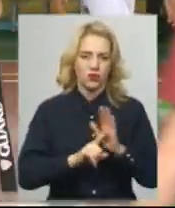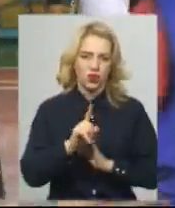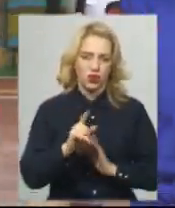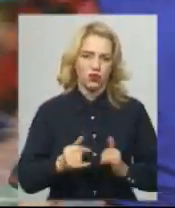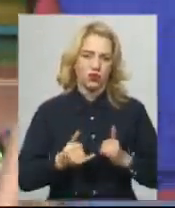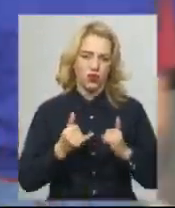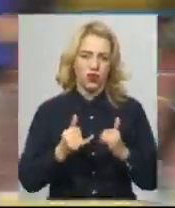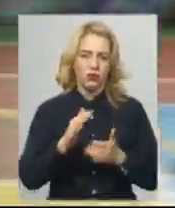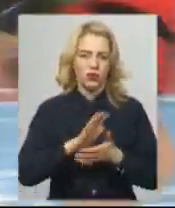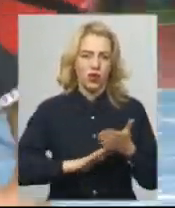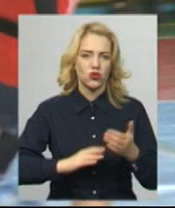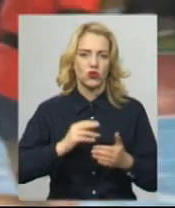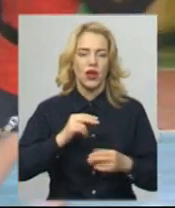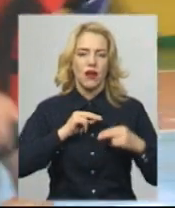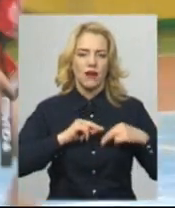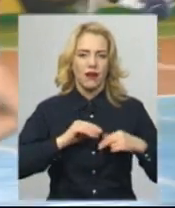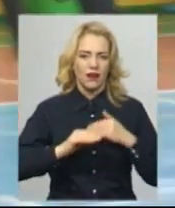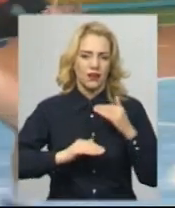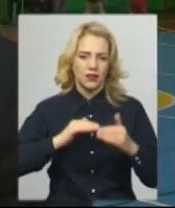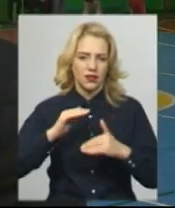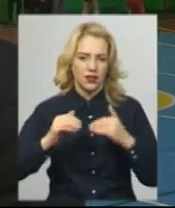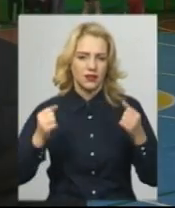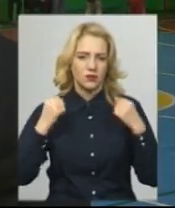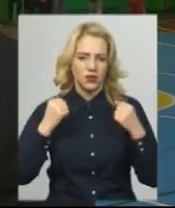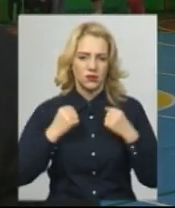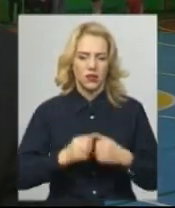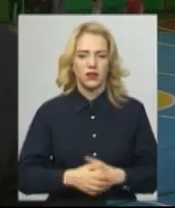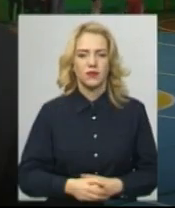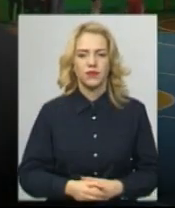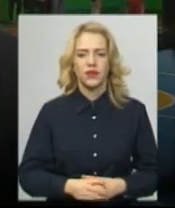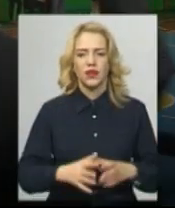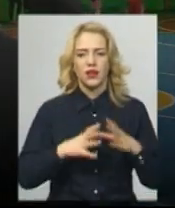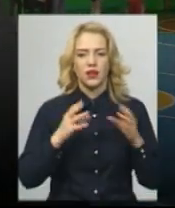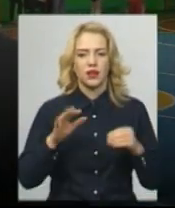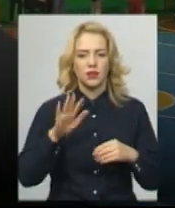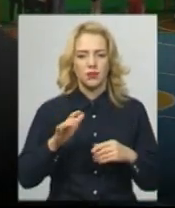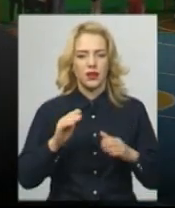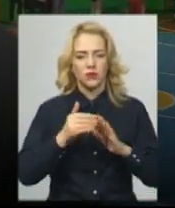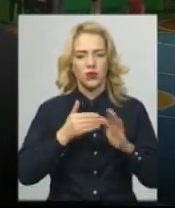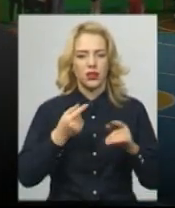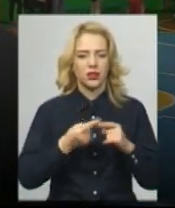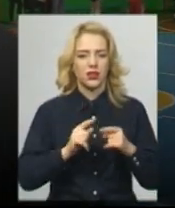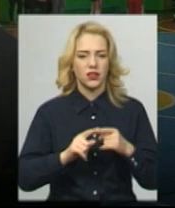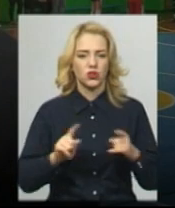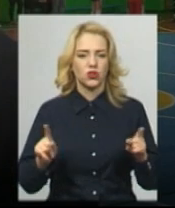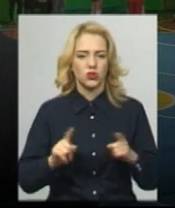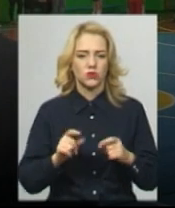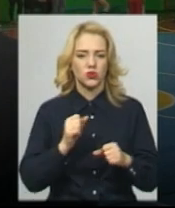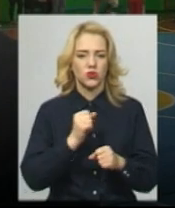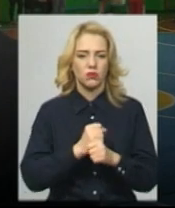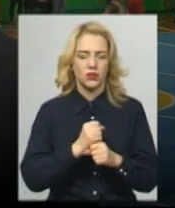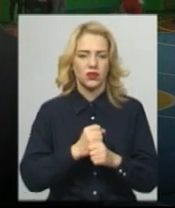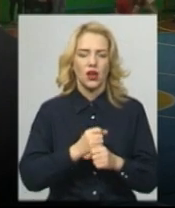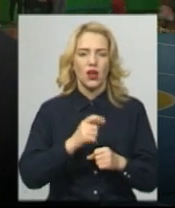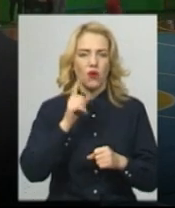досвідом голова Хмельницької обласної федератії з регби Олег Плохотнюк. Якраз регби-5 і покойка не для те, щоб зробити комфортним перехід з